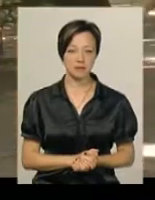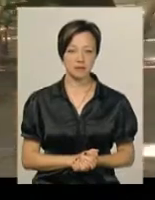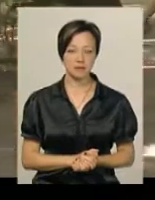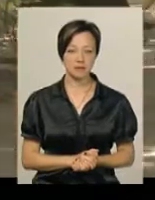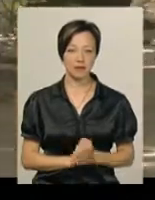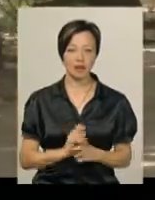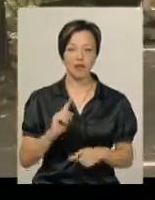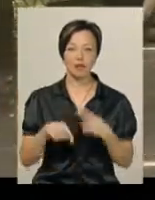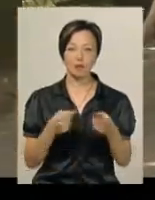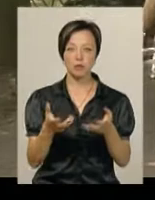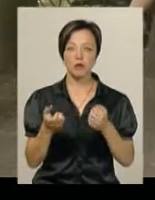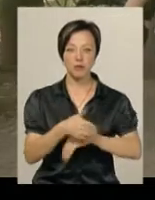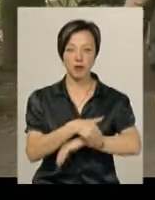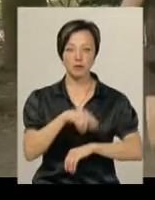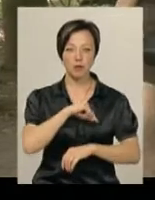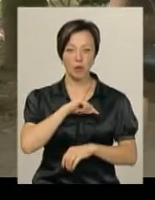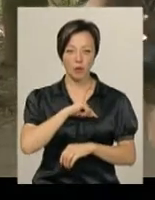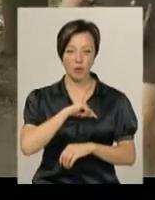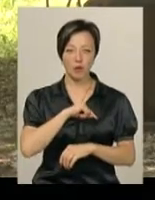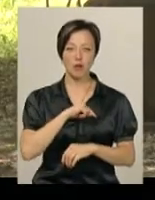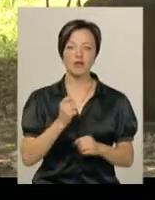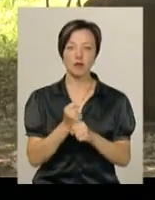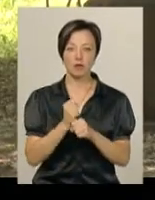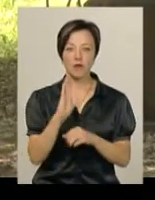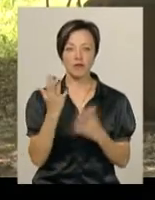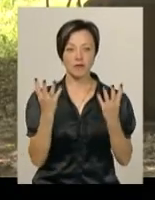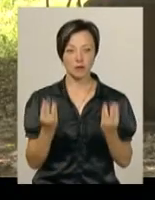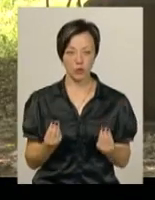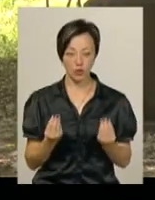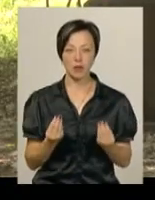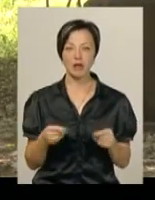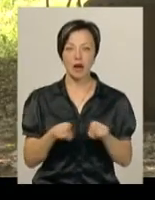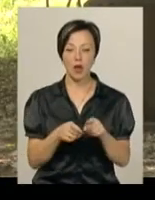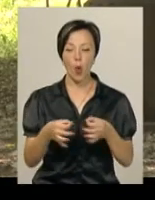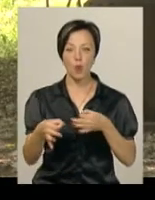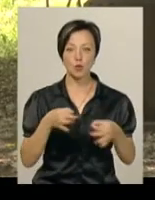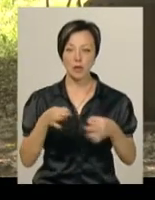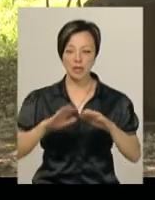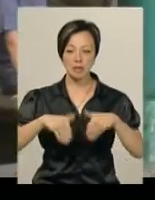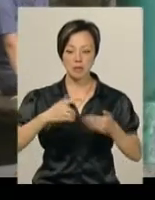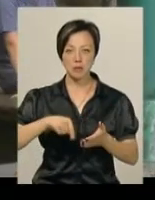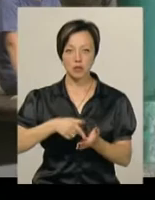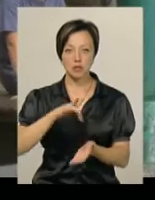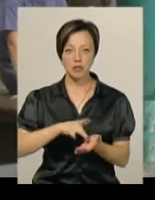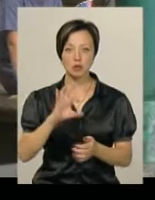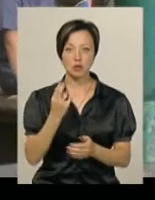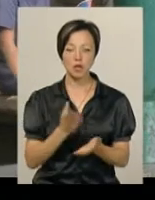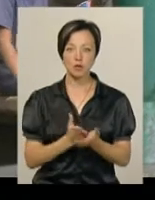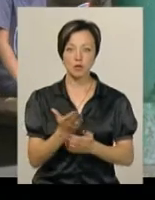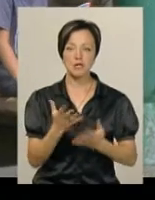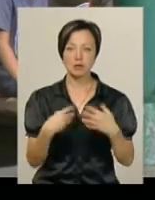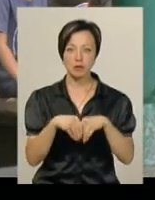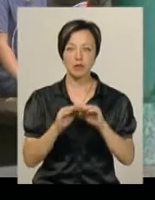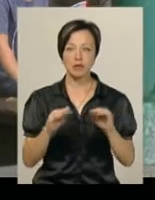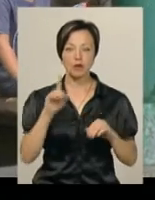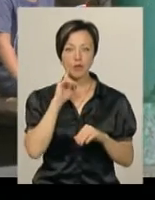Наступний прийом «Просто неба» психолог Антоніна Віговська влаштує у вівторок. Нагадаю, такі консультації з ініціативи міського центру соціальних служб для сім'ї